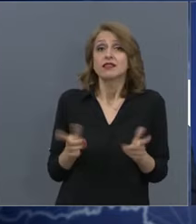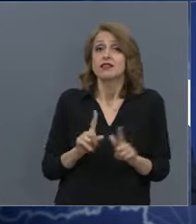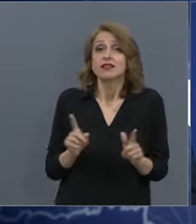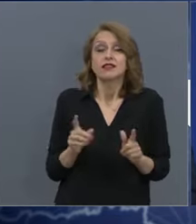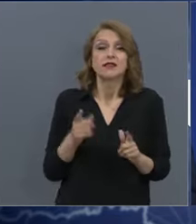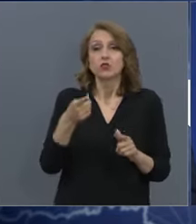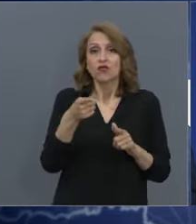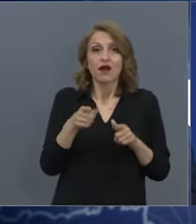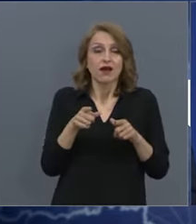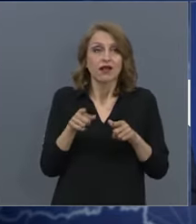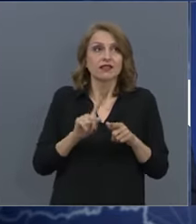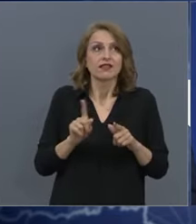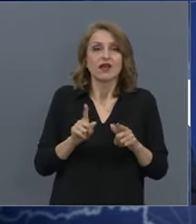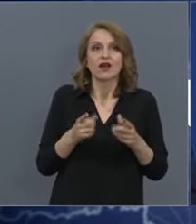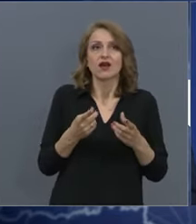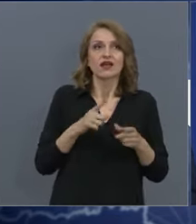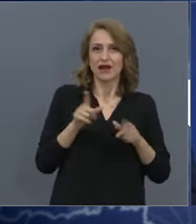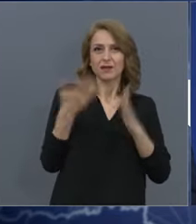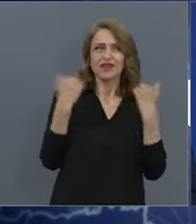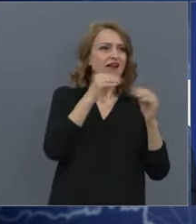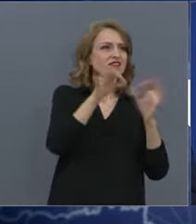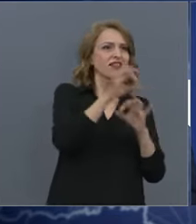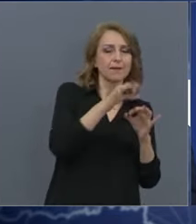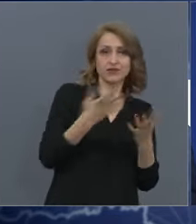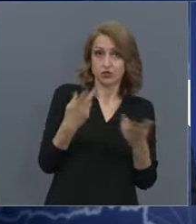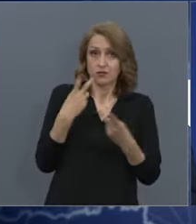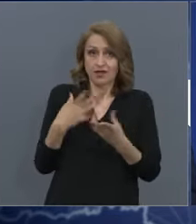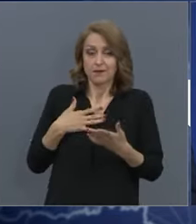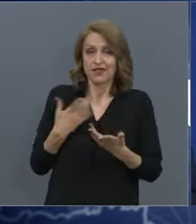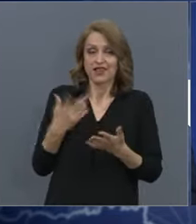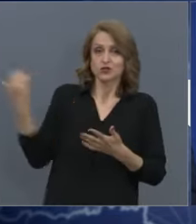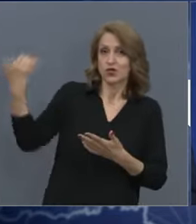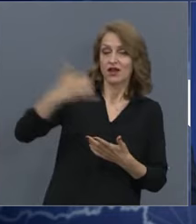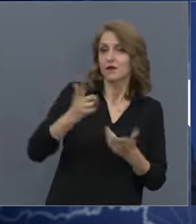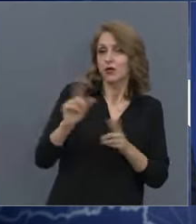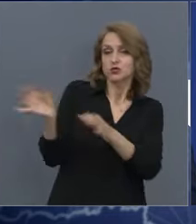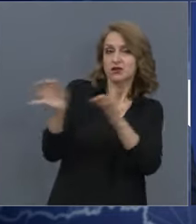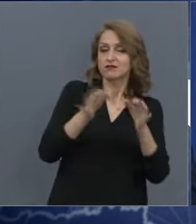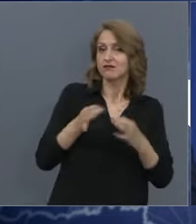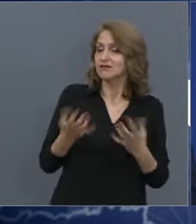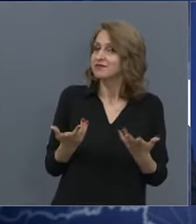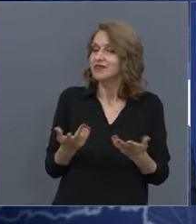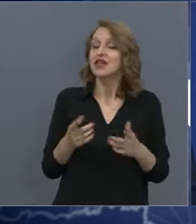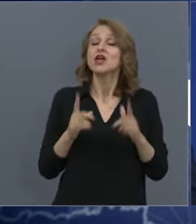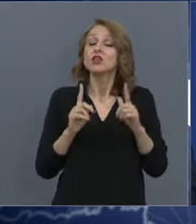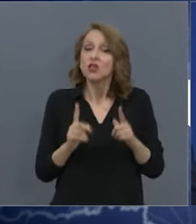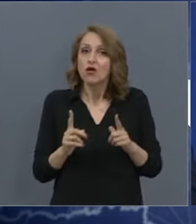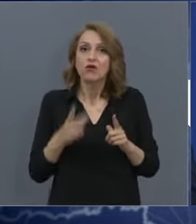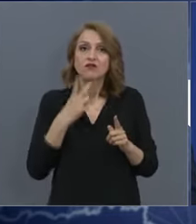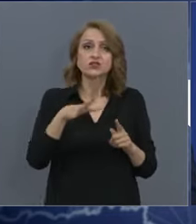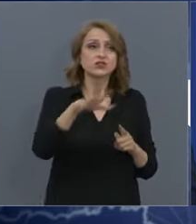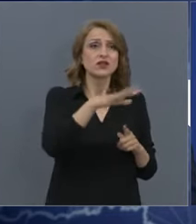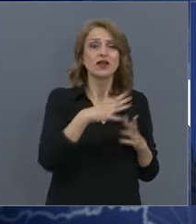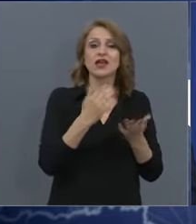нищо. и в също време обаче цели сфери на Стопанския живот са